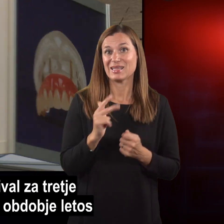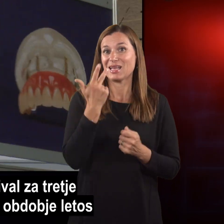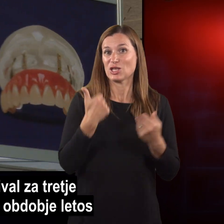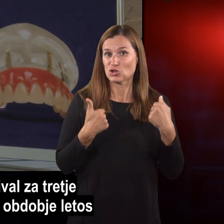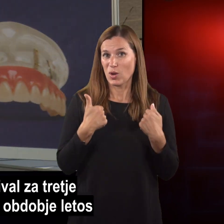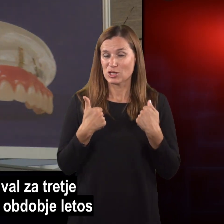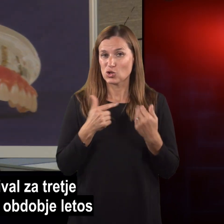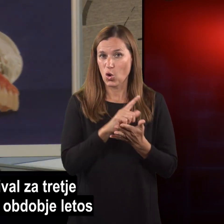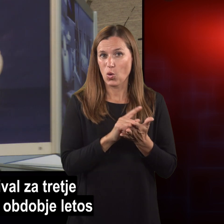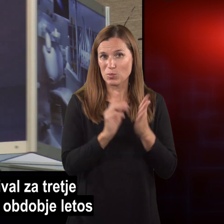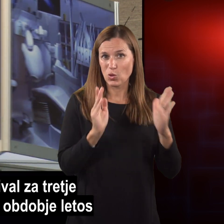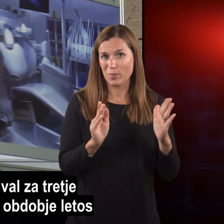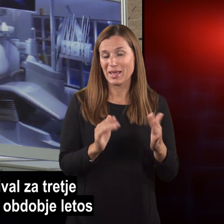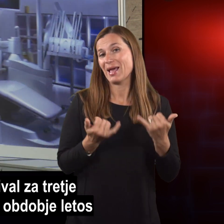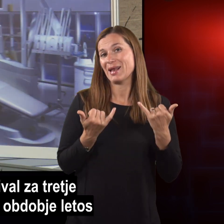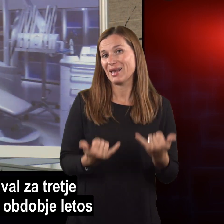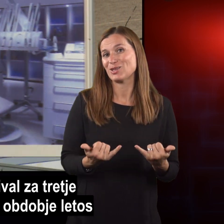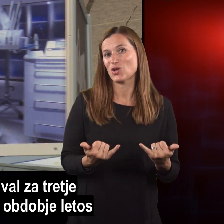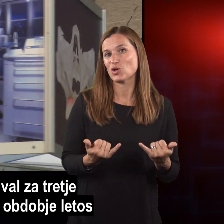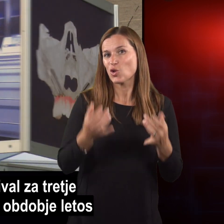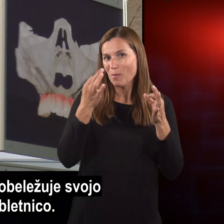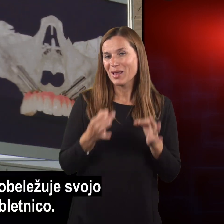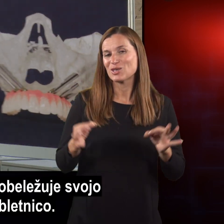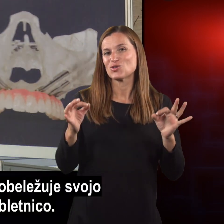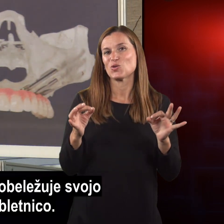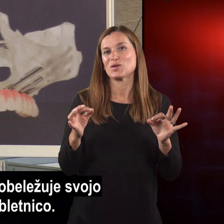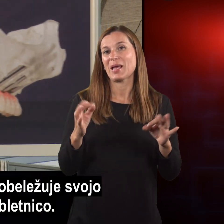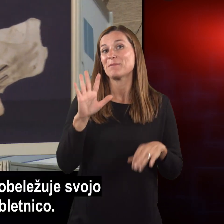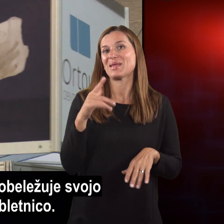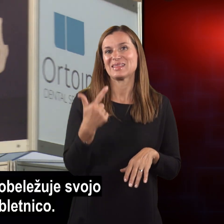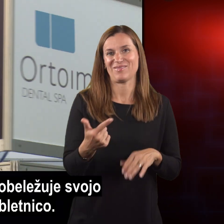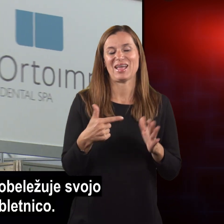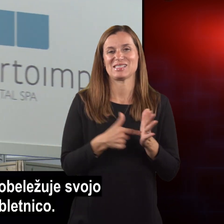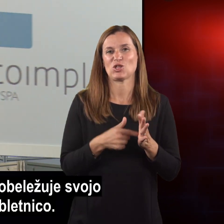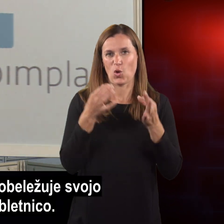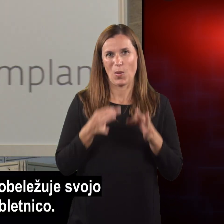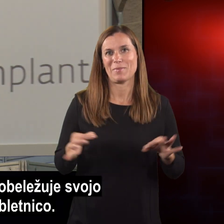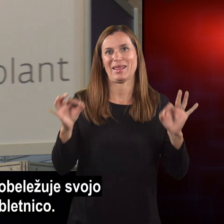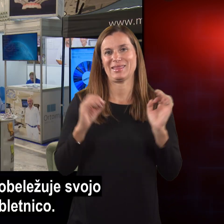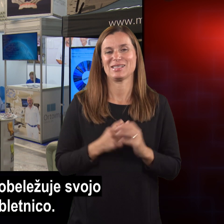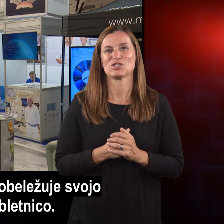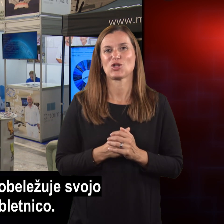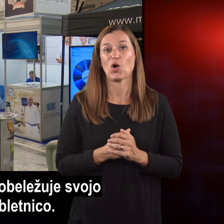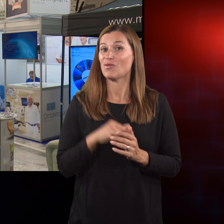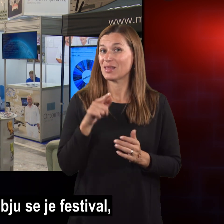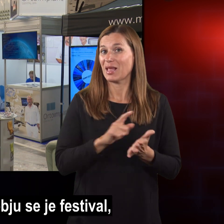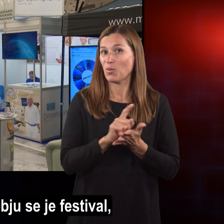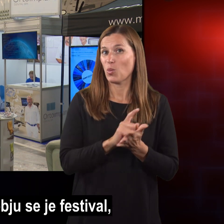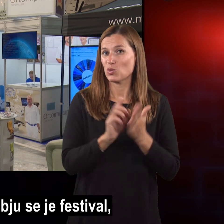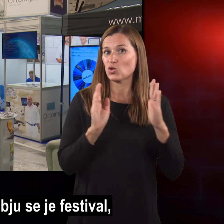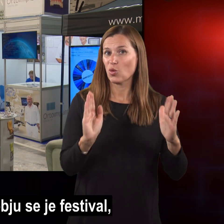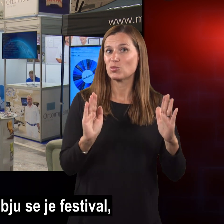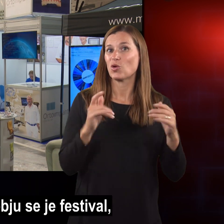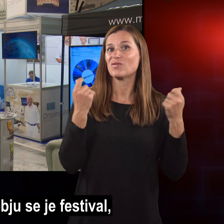festival za tretje življensko obdobje letos pa zapravo beležuje svojo 25. obletnico. In v tem